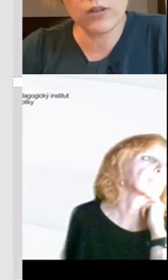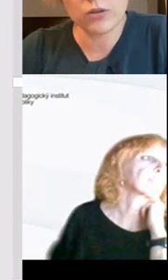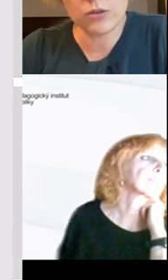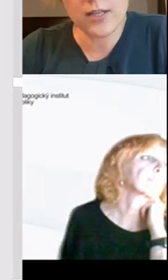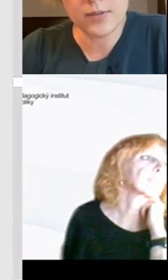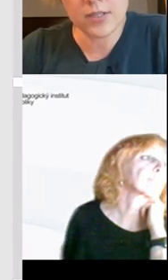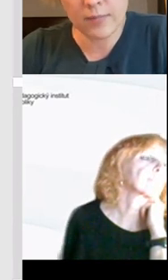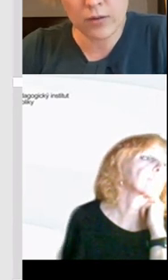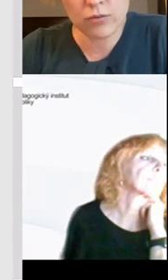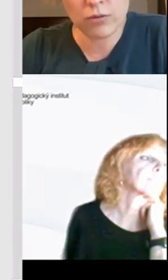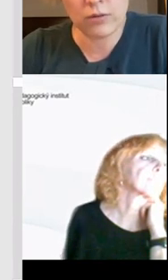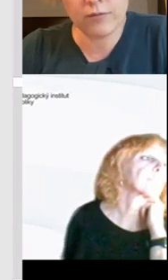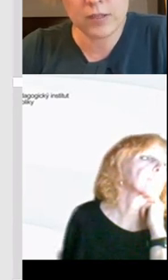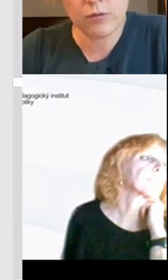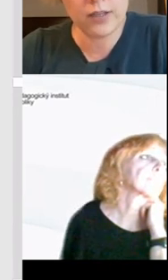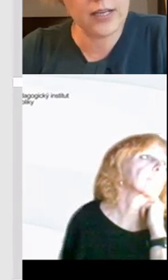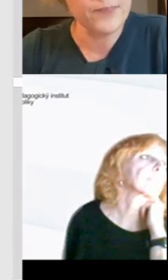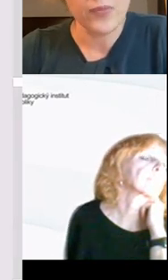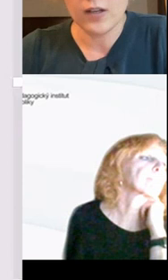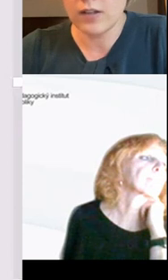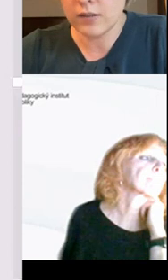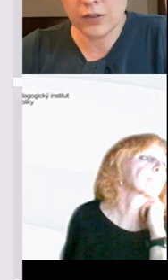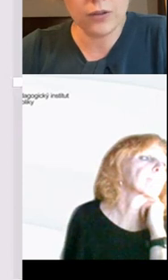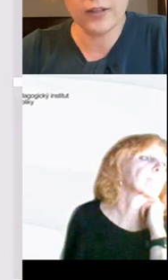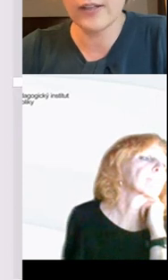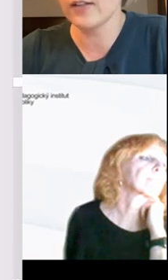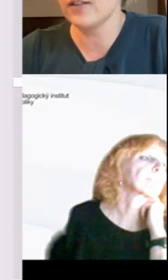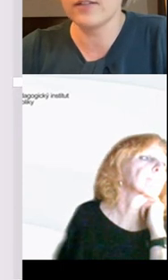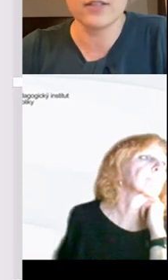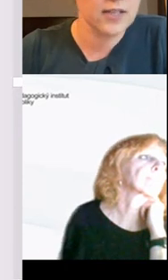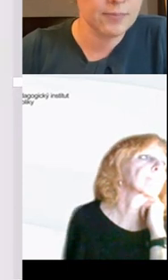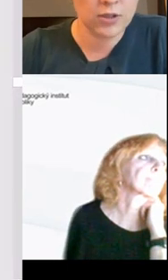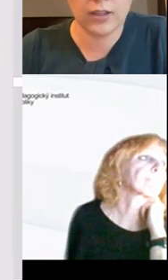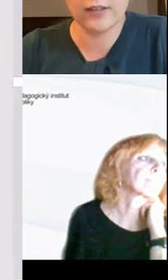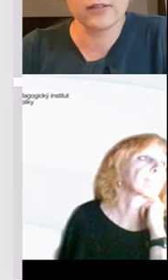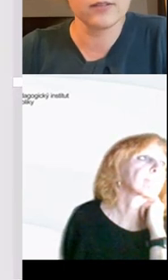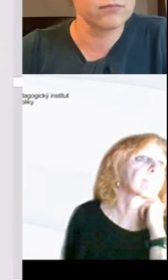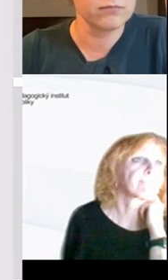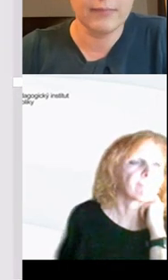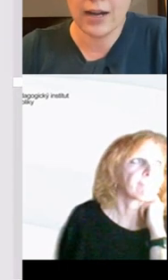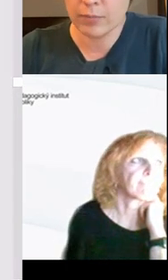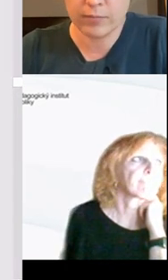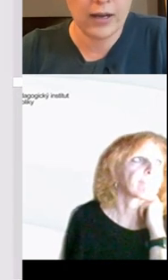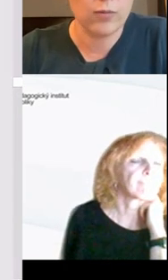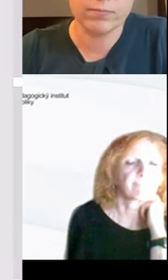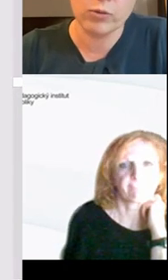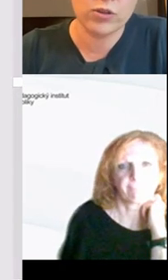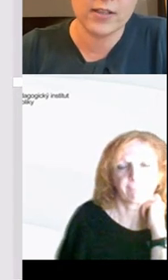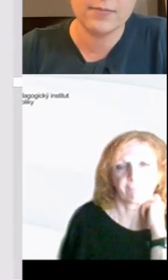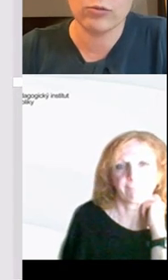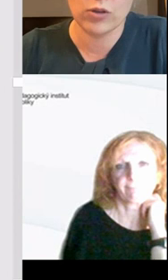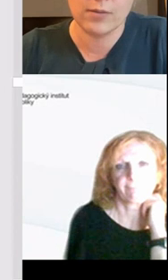přičuchnou k sociálním sítím, ať už jsou to Facebooky, TikToky, teď Snapchaty, málo